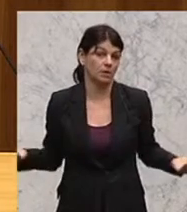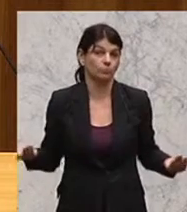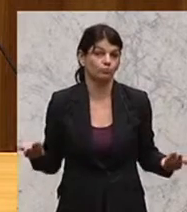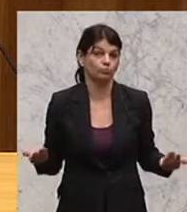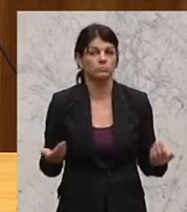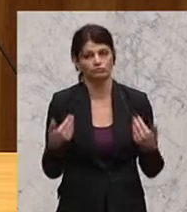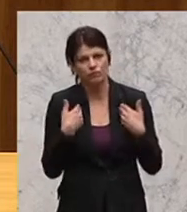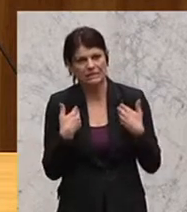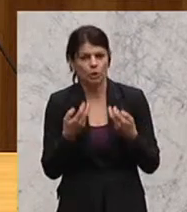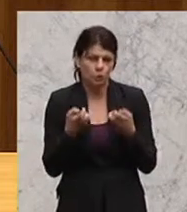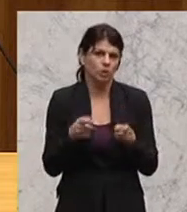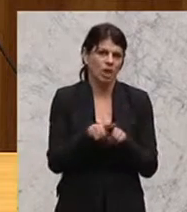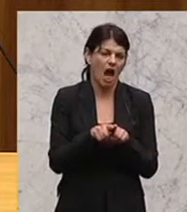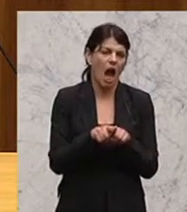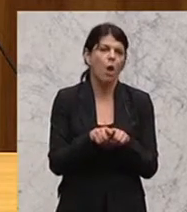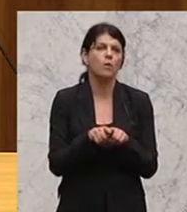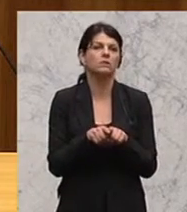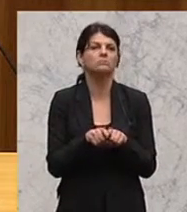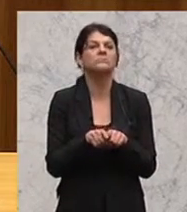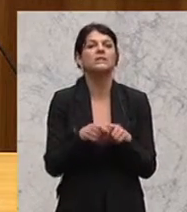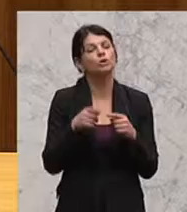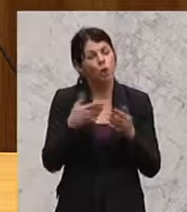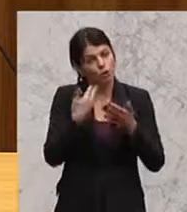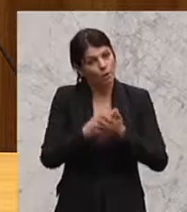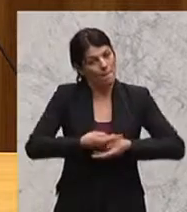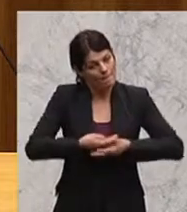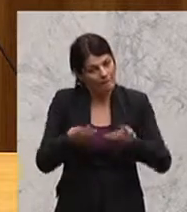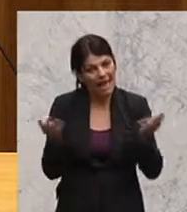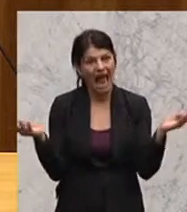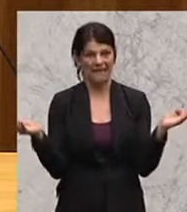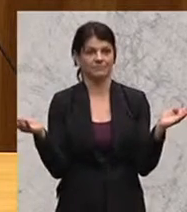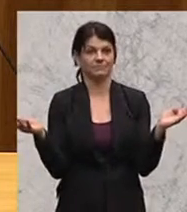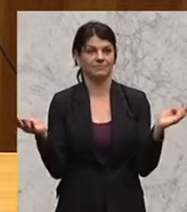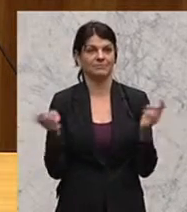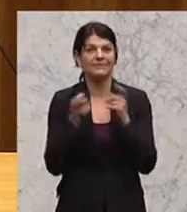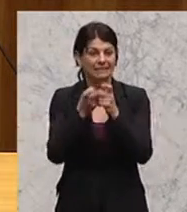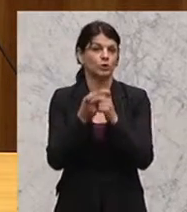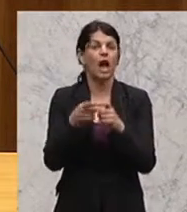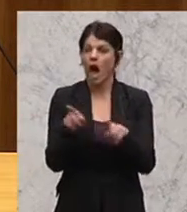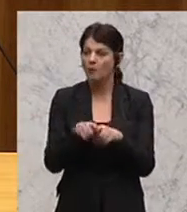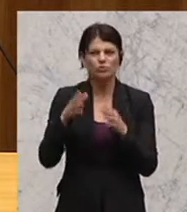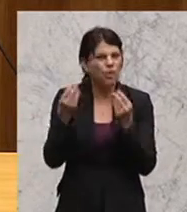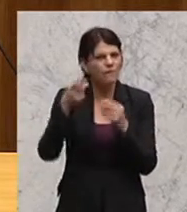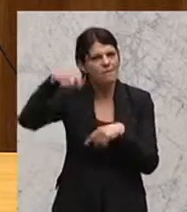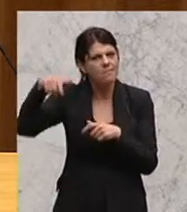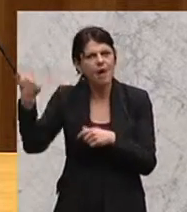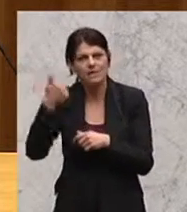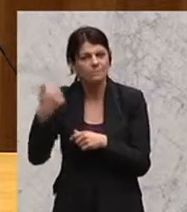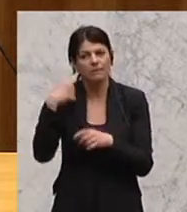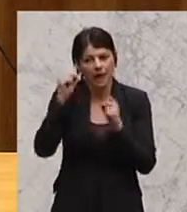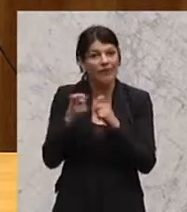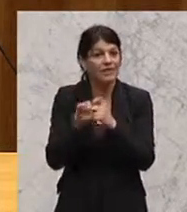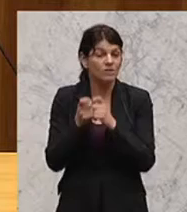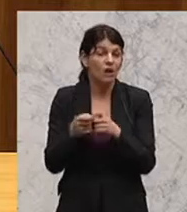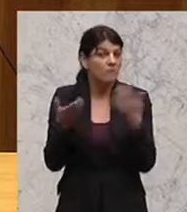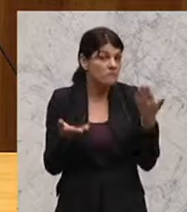Ich hätte mir gewünscht, dass wir das auch in dieser breiten Form mit diesen breiten Experten auch diskutieren könnten. Vielleicht haben wir